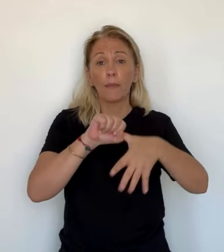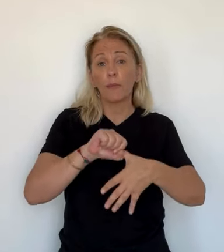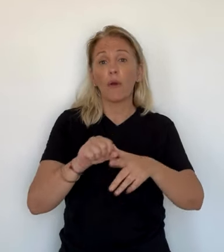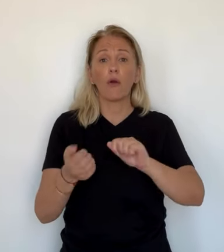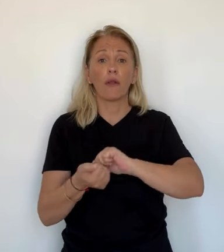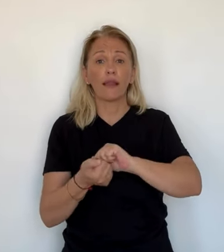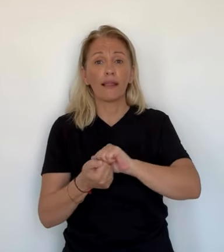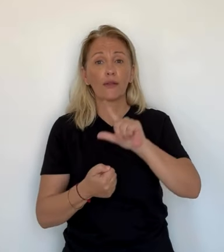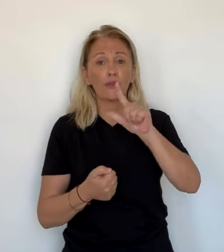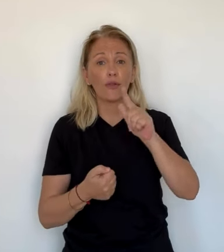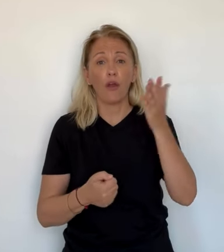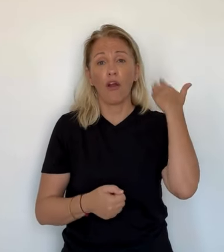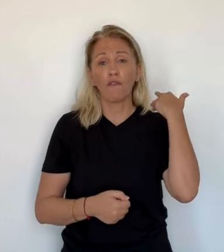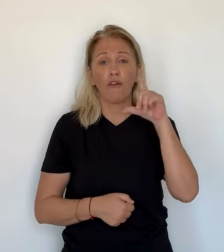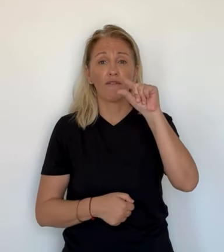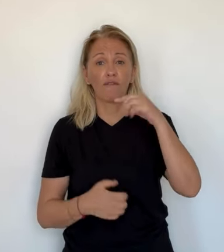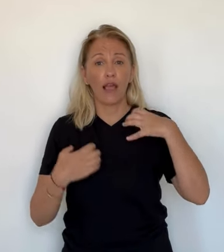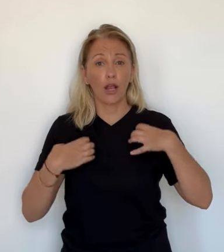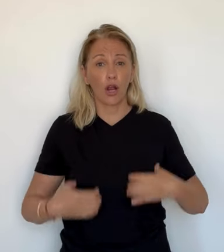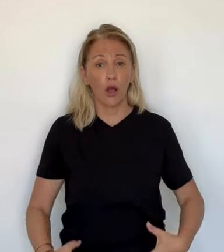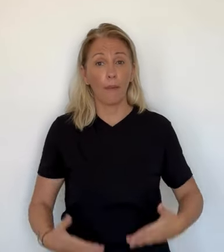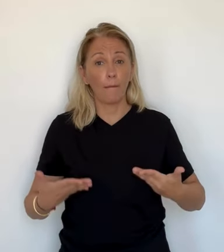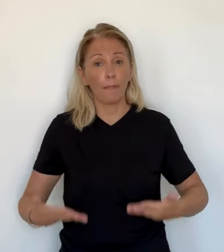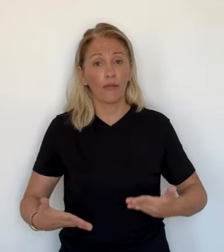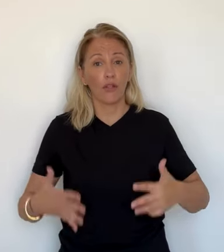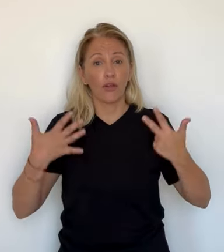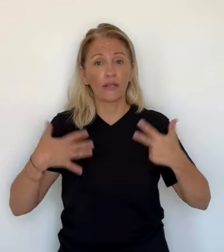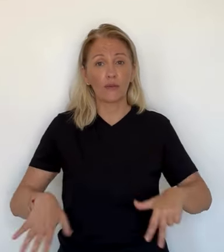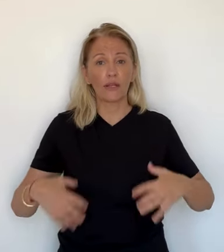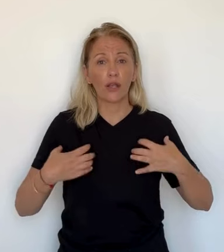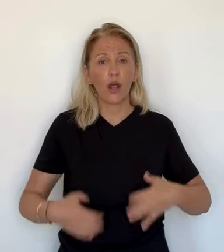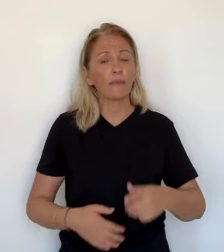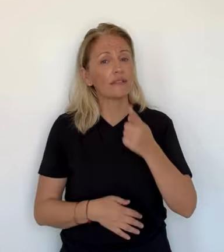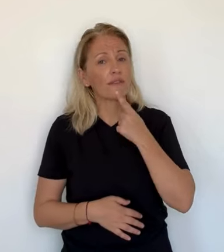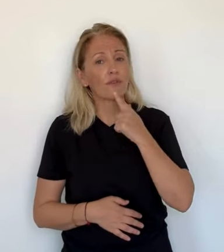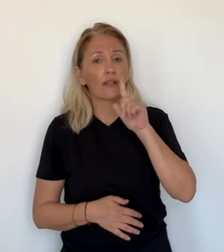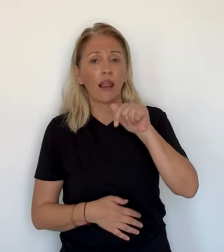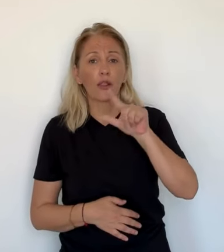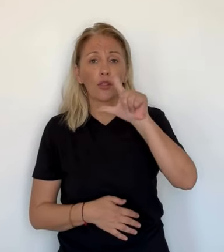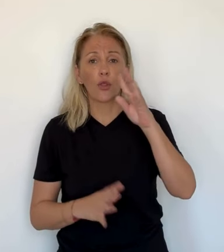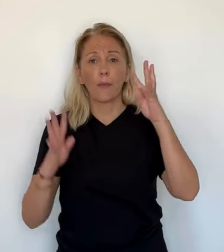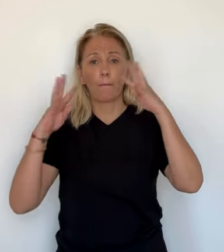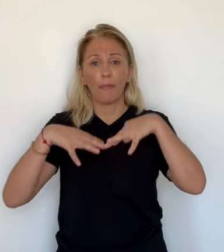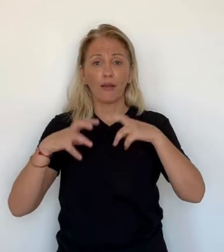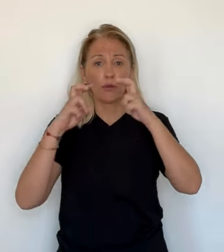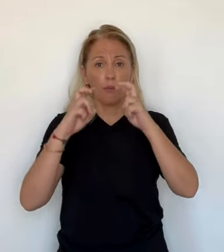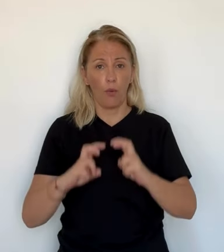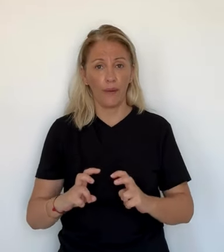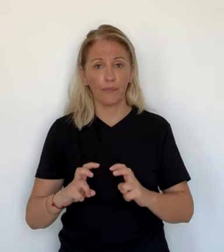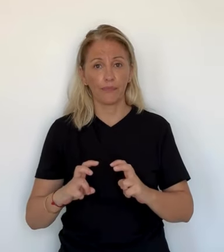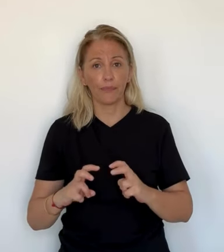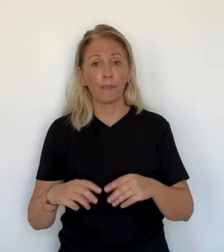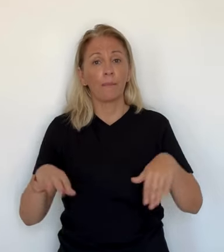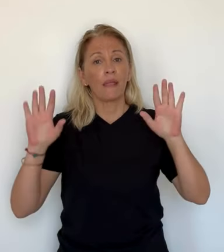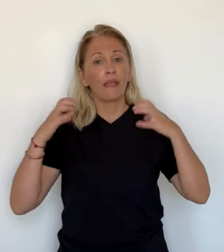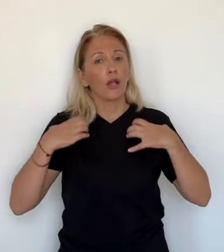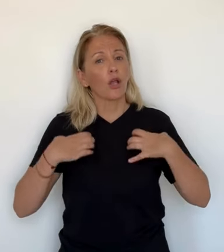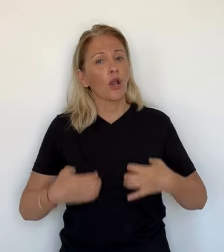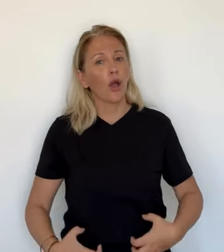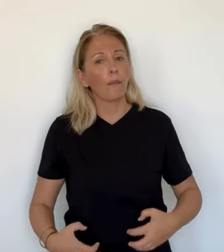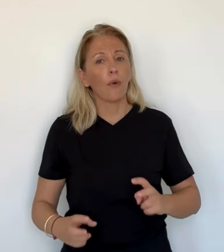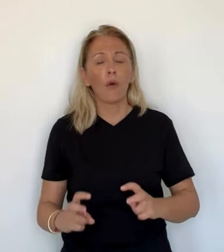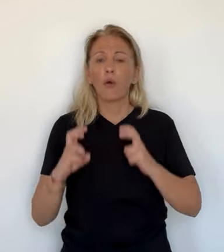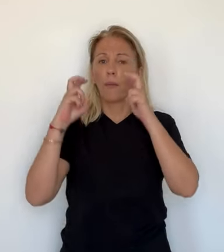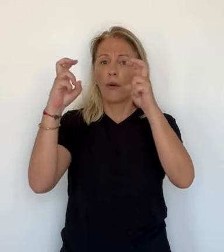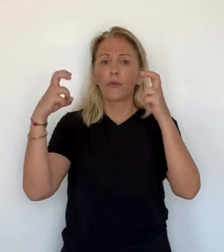ses tarifs. Trois nouvelles formules sont proposées pour les réabonnements à partir de 140 euros pour la moins chère jusqu'à 275